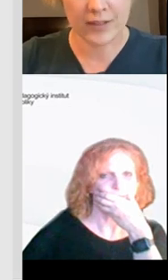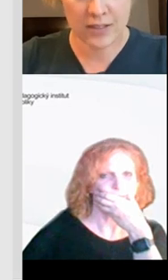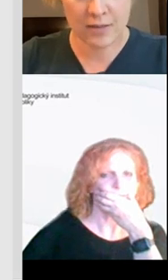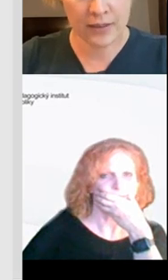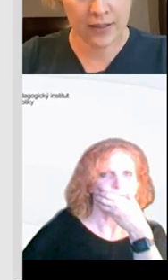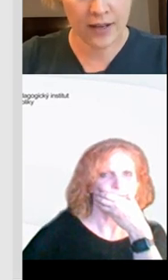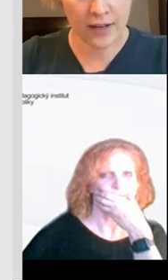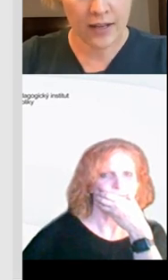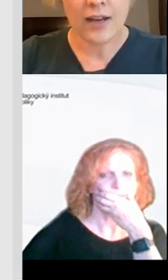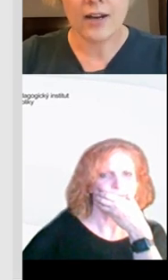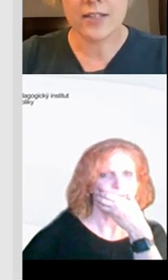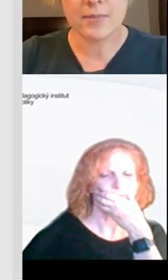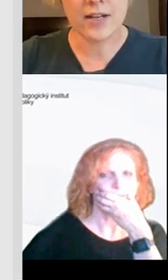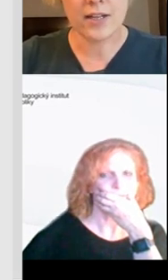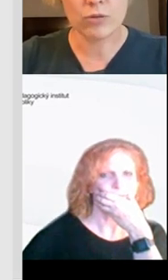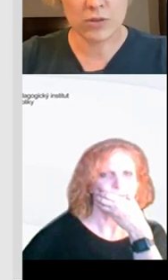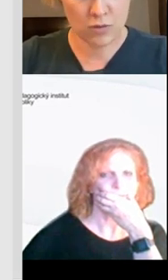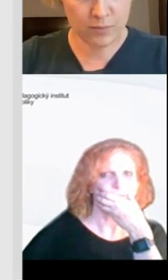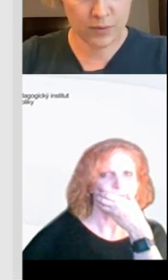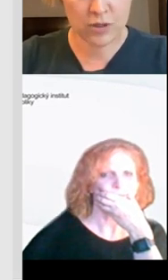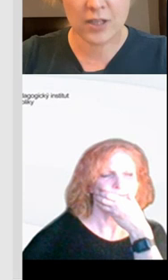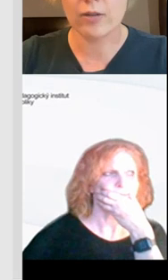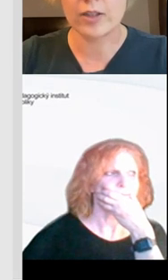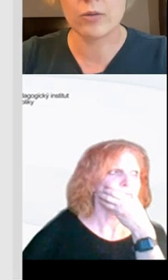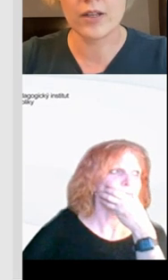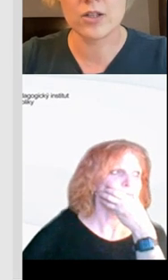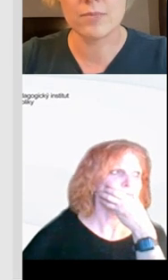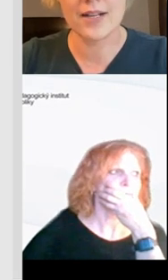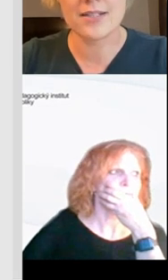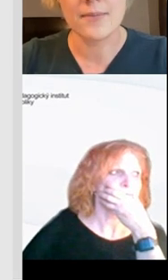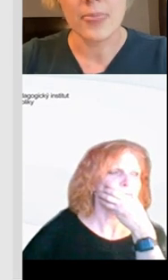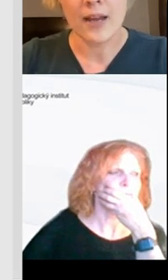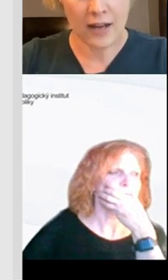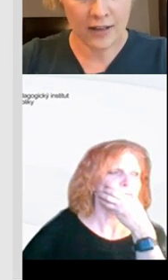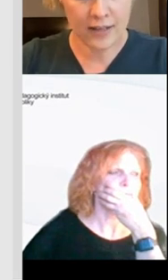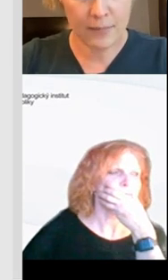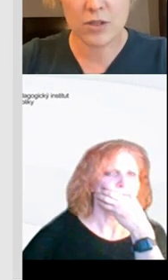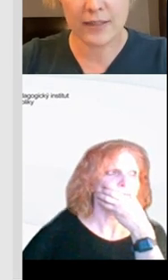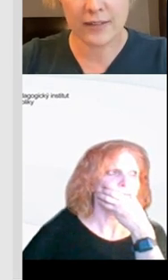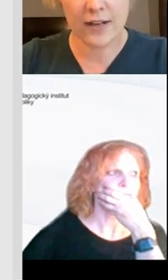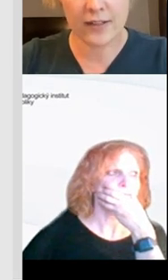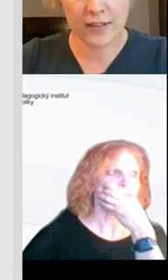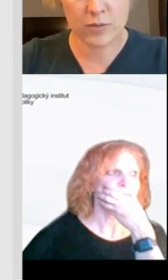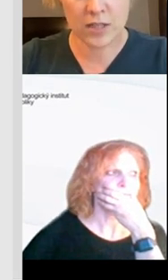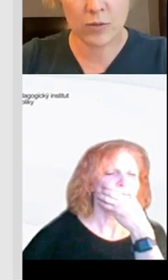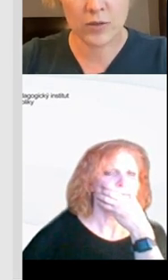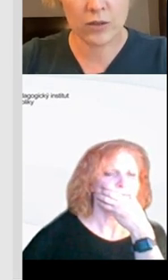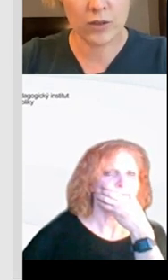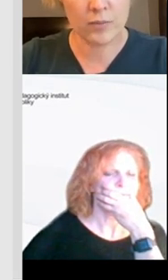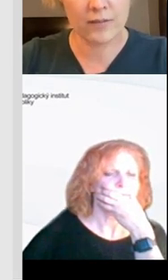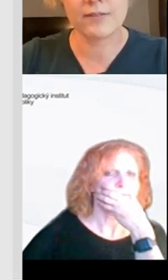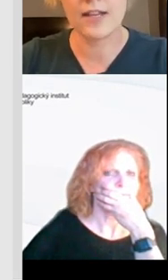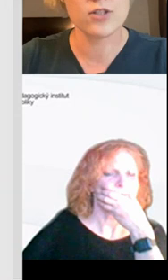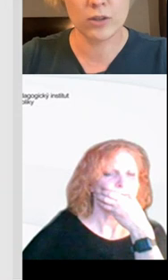pracuji se svými vlastními materiály, nicméně na druhou stranu, proč si neulehčit práci a nepoužít materiály, které už